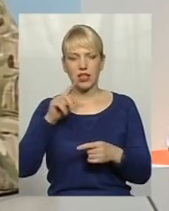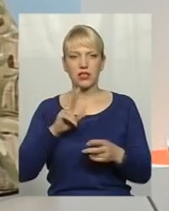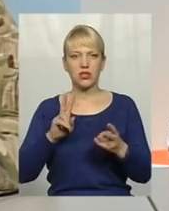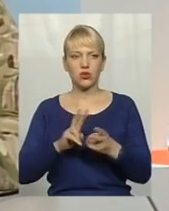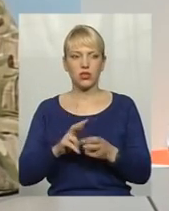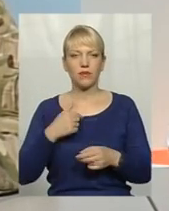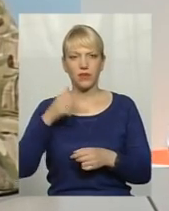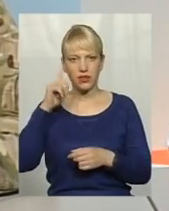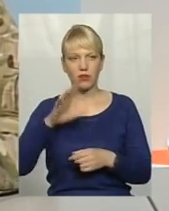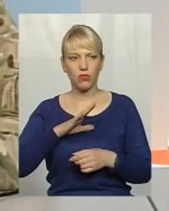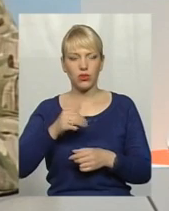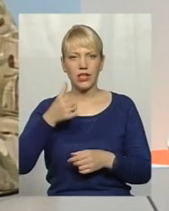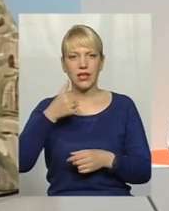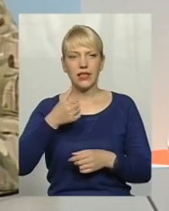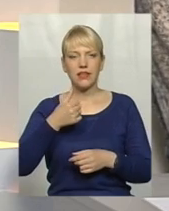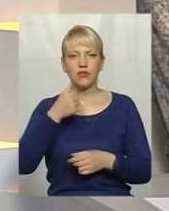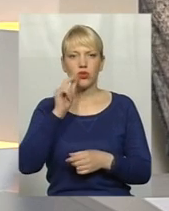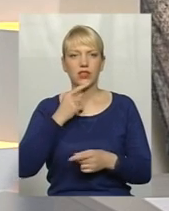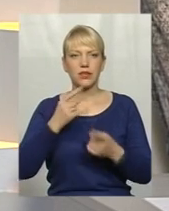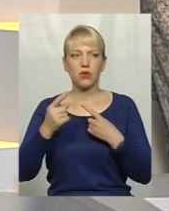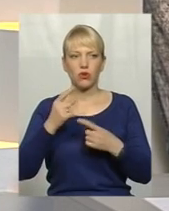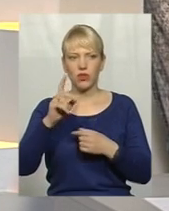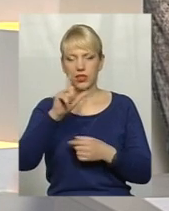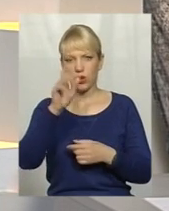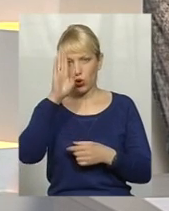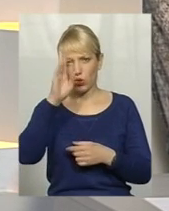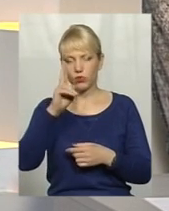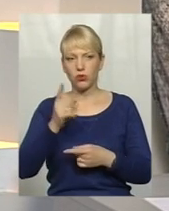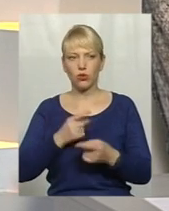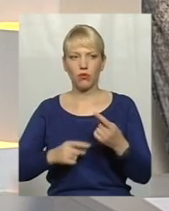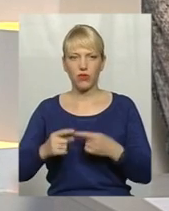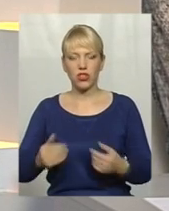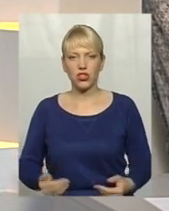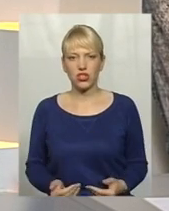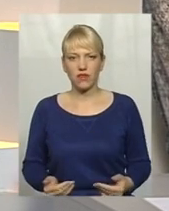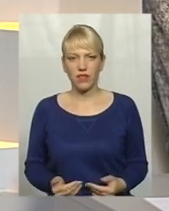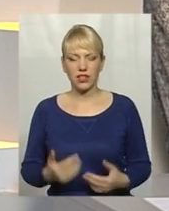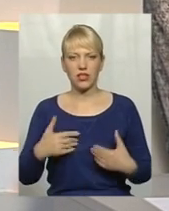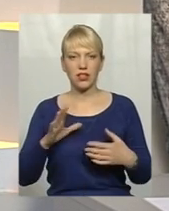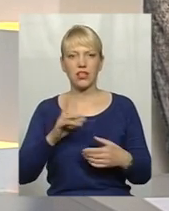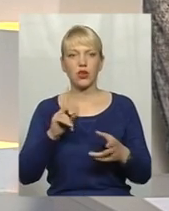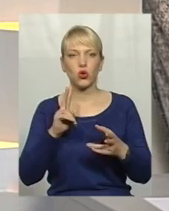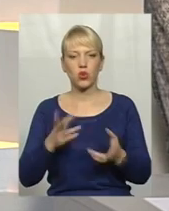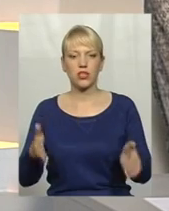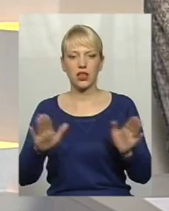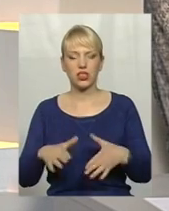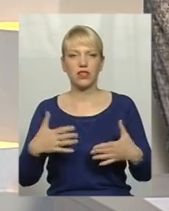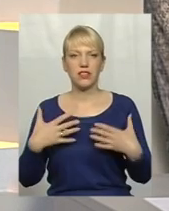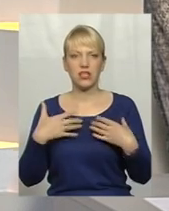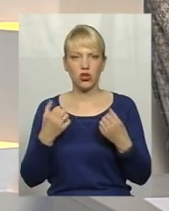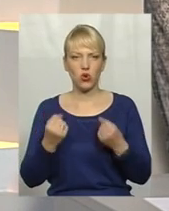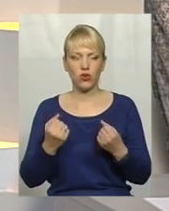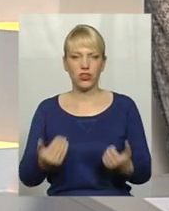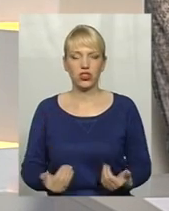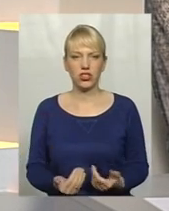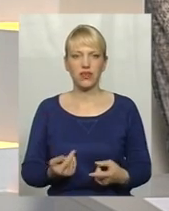мали спілкування з одним хлопцем і хлопцем, який повернувся. Слава Богу, живе і здорове. Так, і ви знаєте, це і сльози радості, це